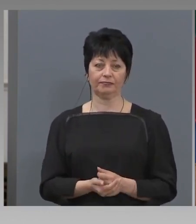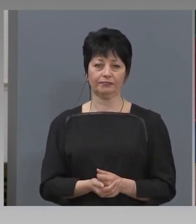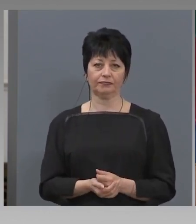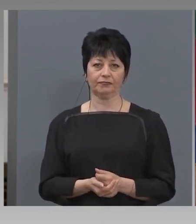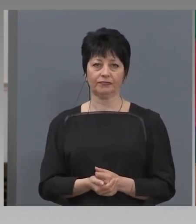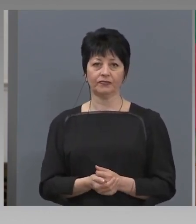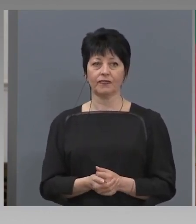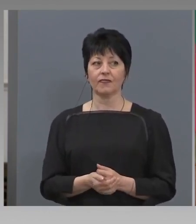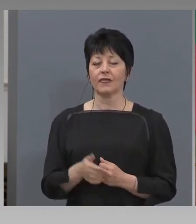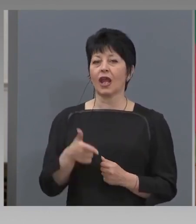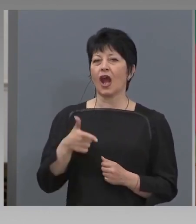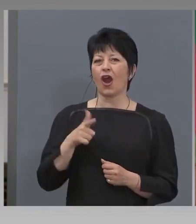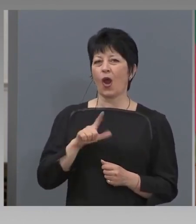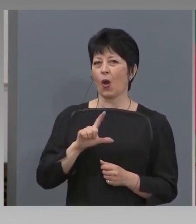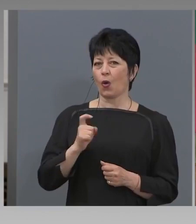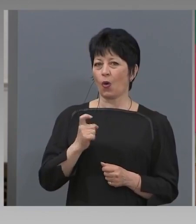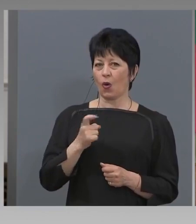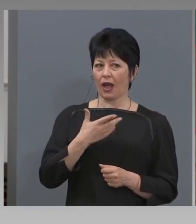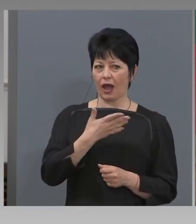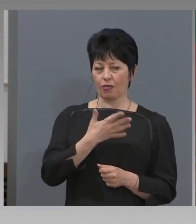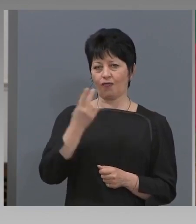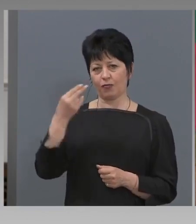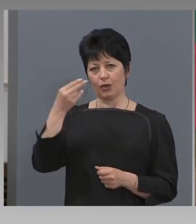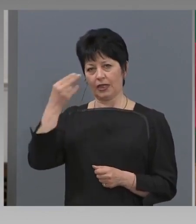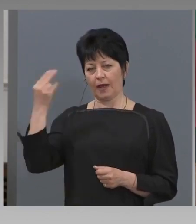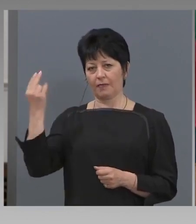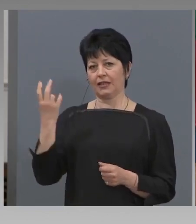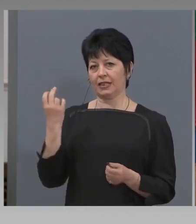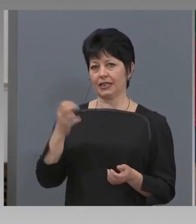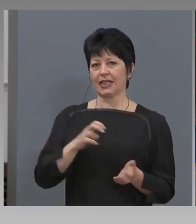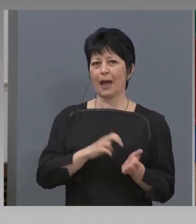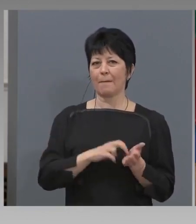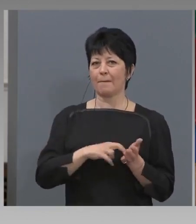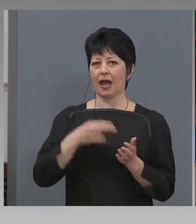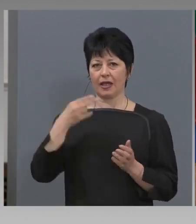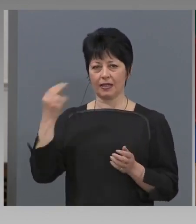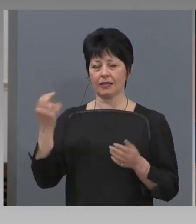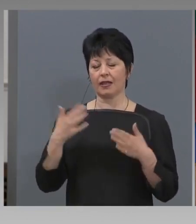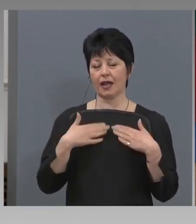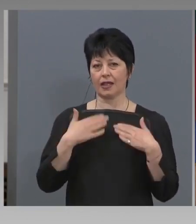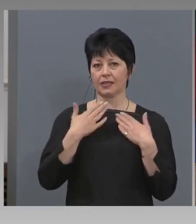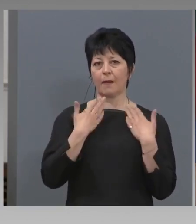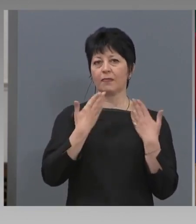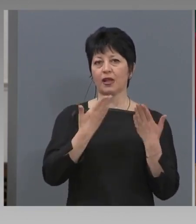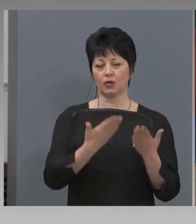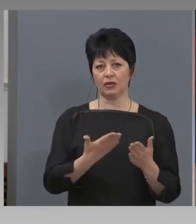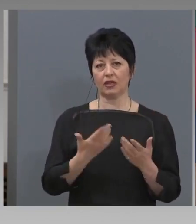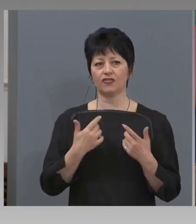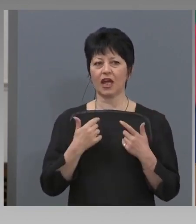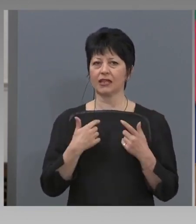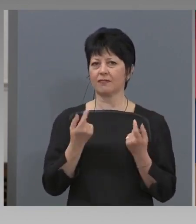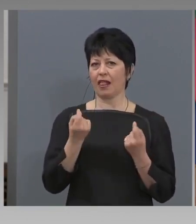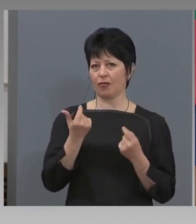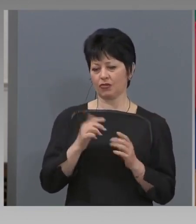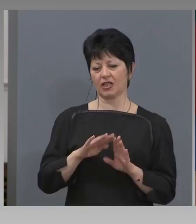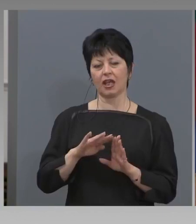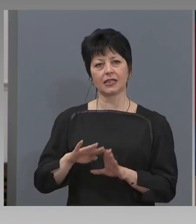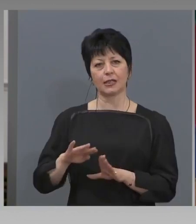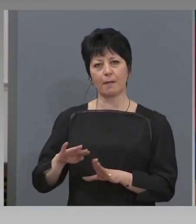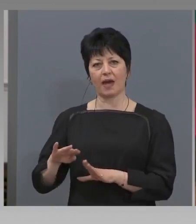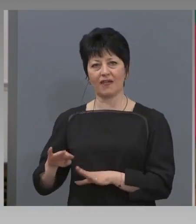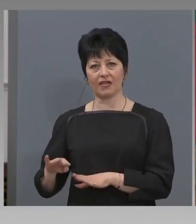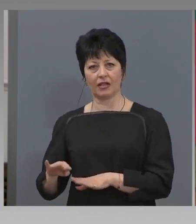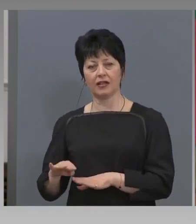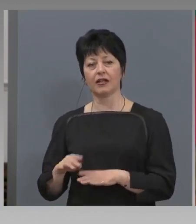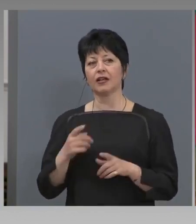Така, Горанов по темата с банките. Аз също им благодаря още веднъж, че... с няколко дни се забавиха, но до както бяха по